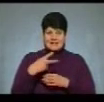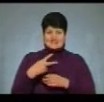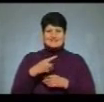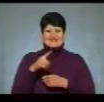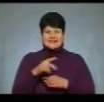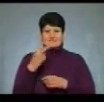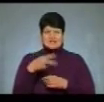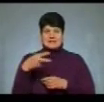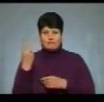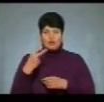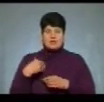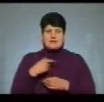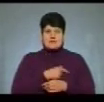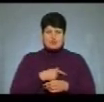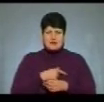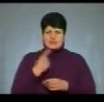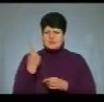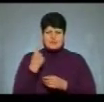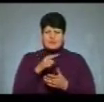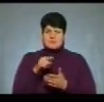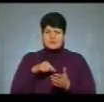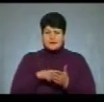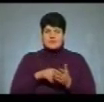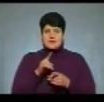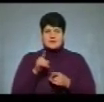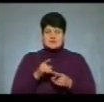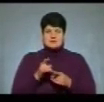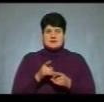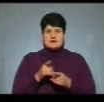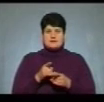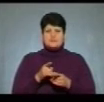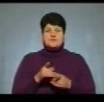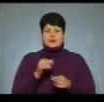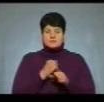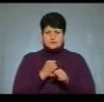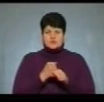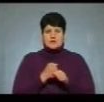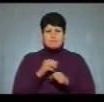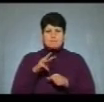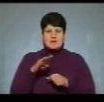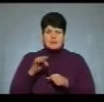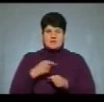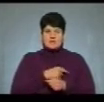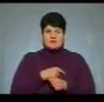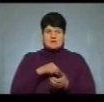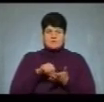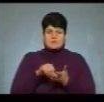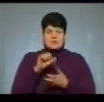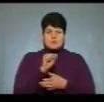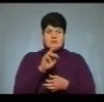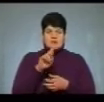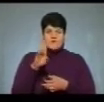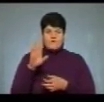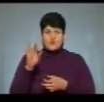депутатів. Йде на питання, яке розглядають позбавлення повноважень голови Володимира Мельника. Перед громадою виступає депутат Анна Яворська.